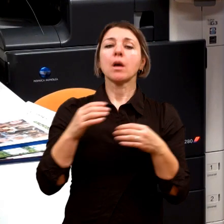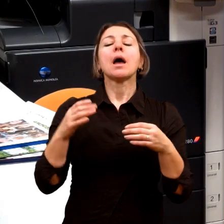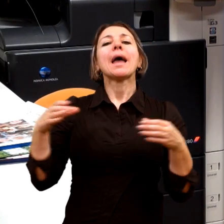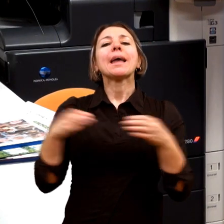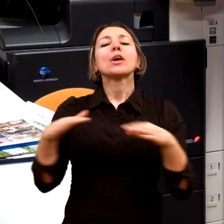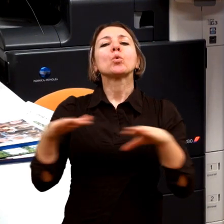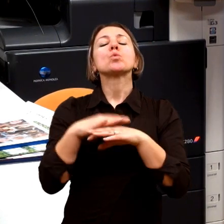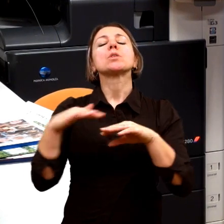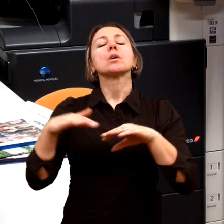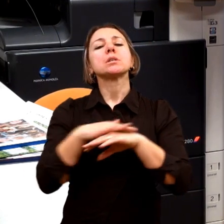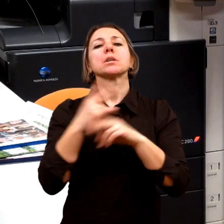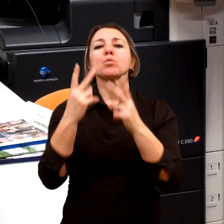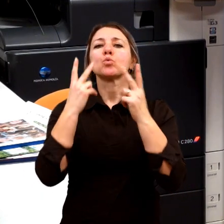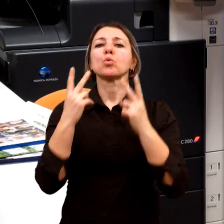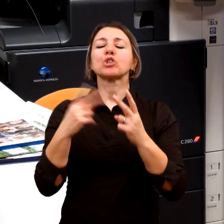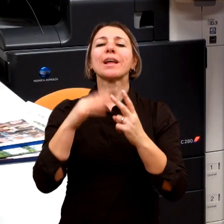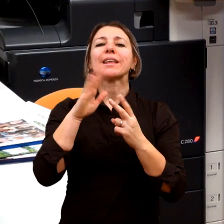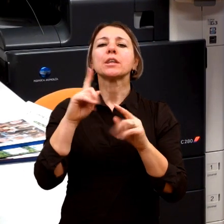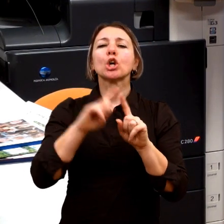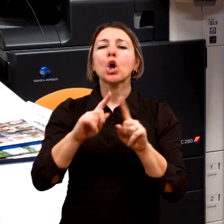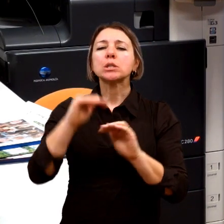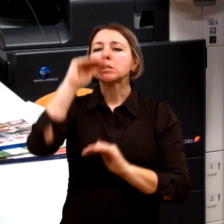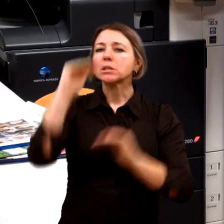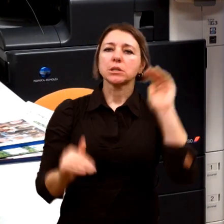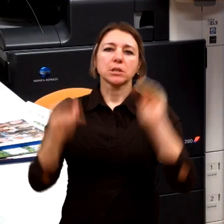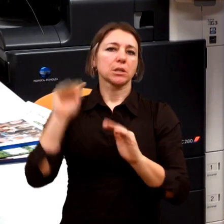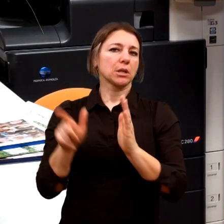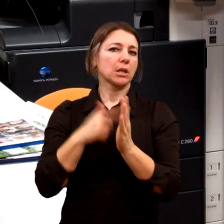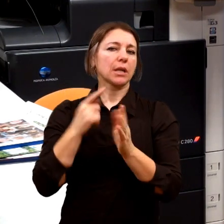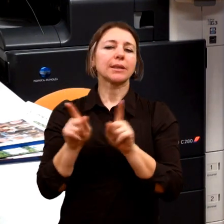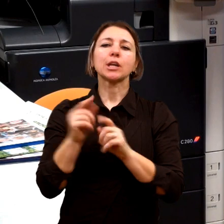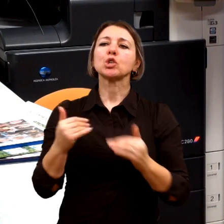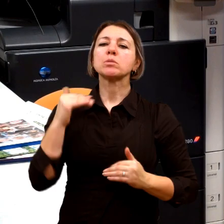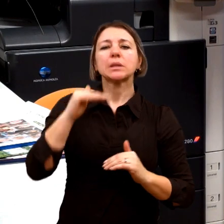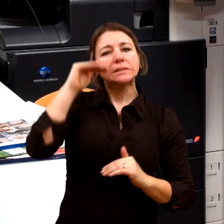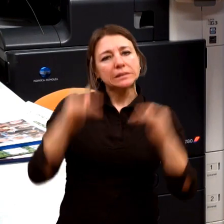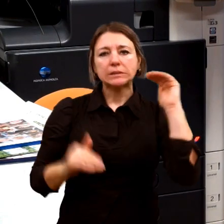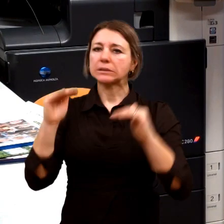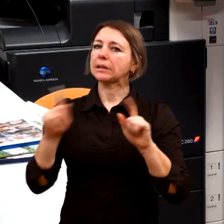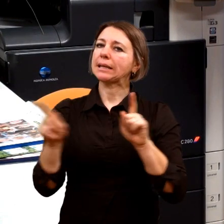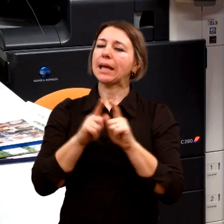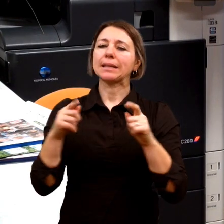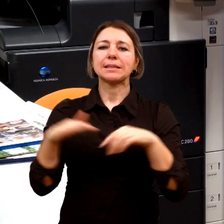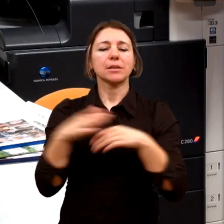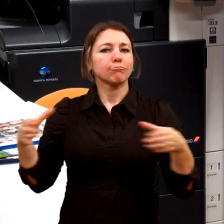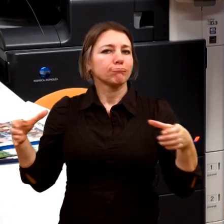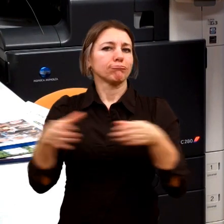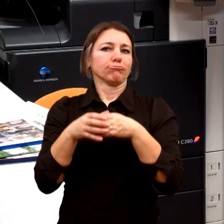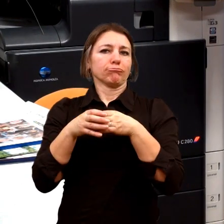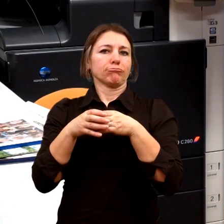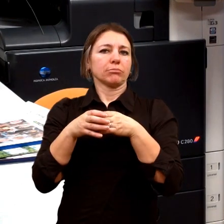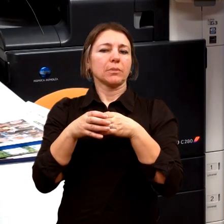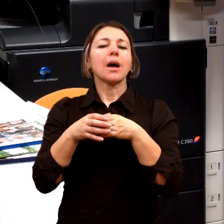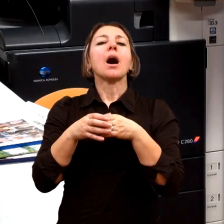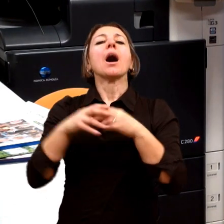rozdíly mezi jednotlivými dětmi, mezi jednotlivými dospělými. Jediné rozdíly vychází z toho, co